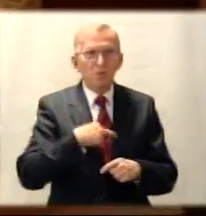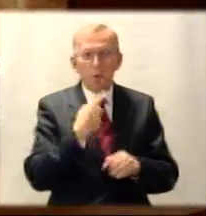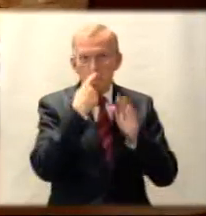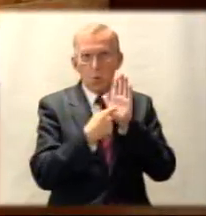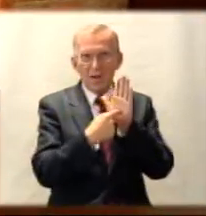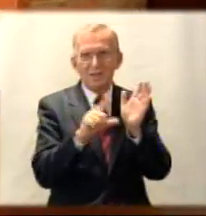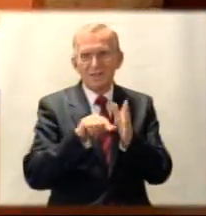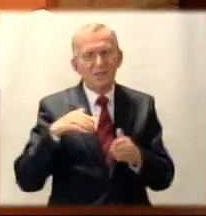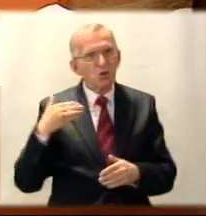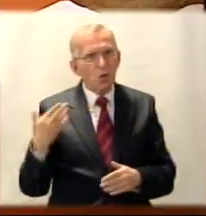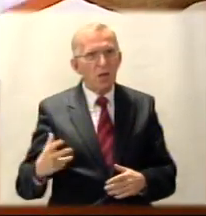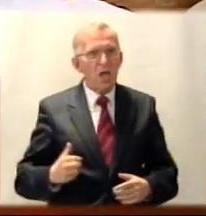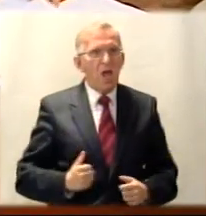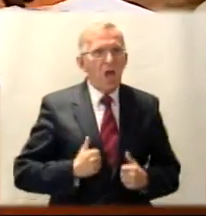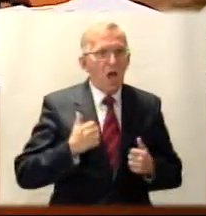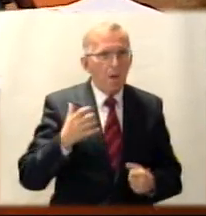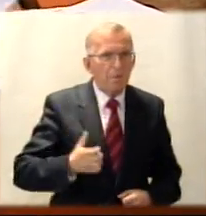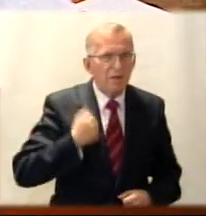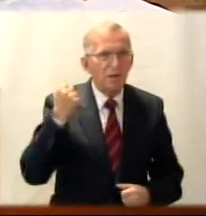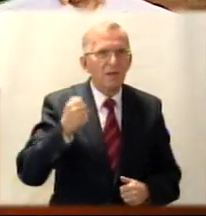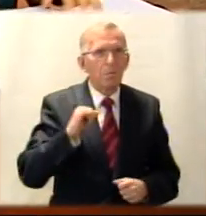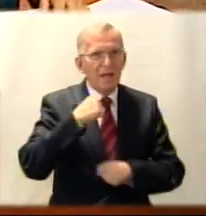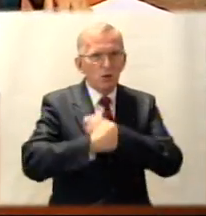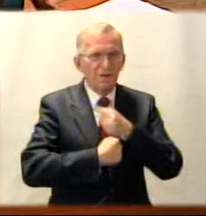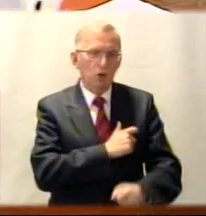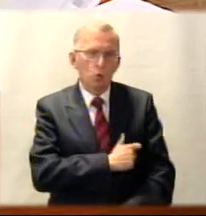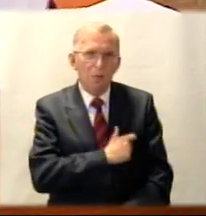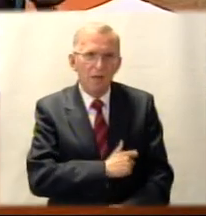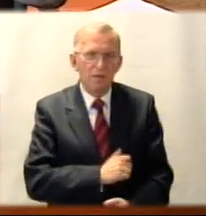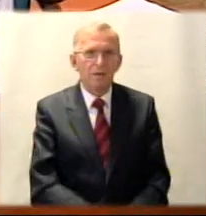ze strony ambitnej, pracowitej, sumiennej.